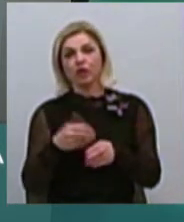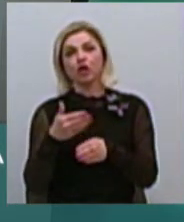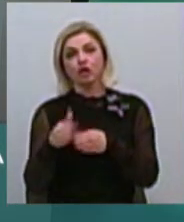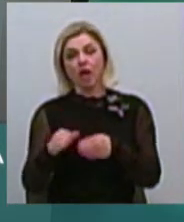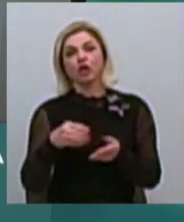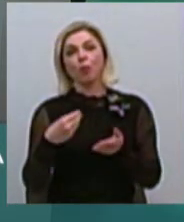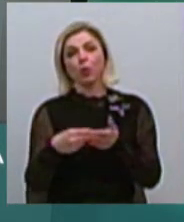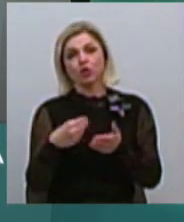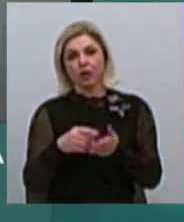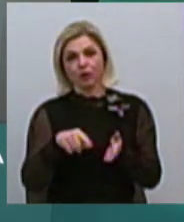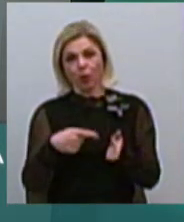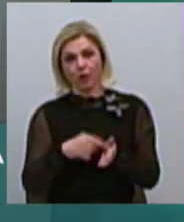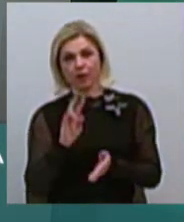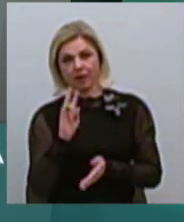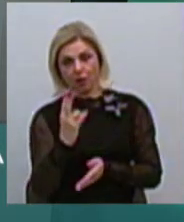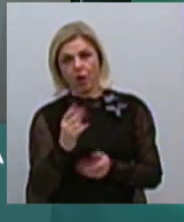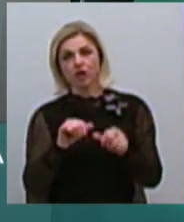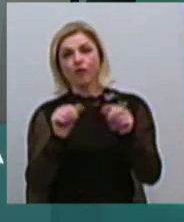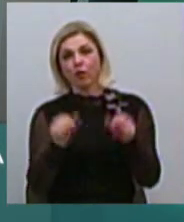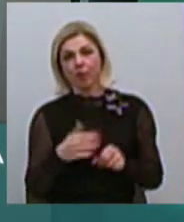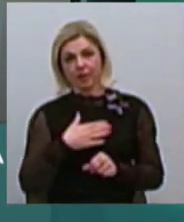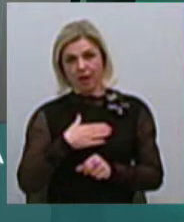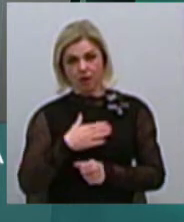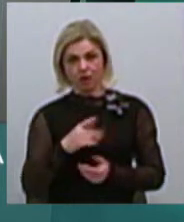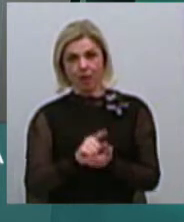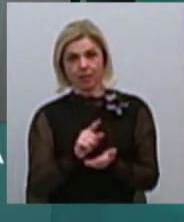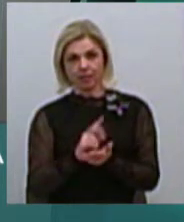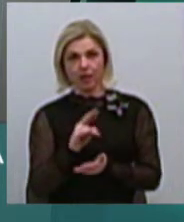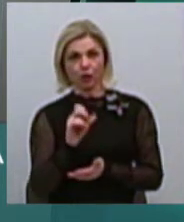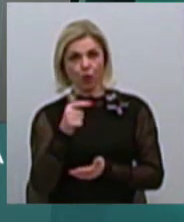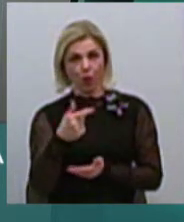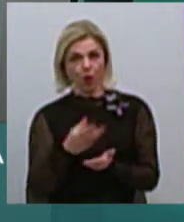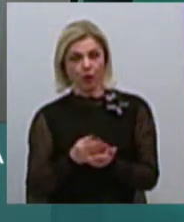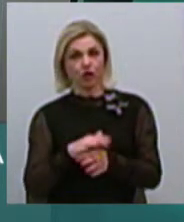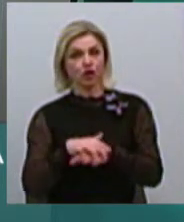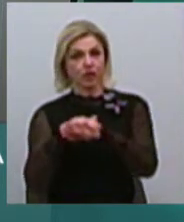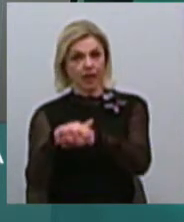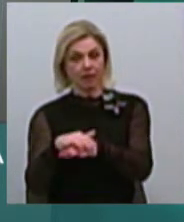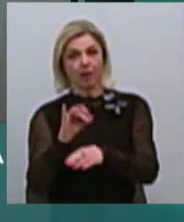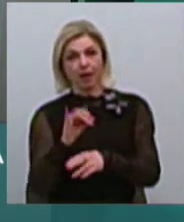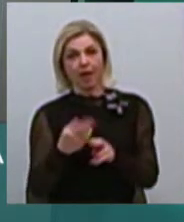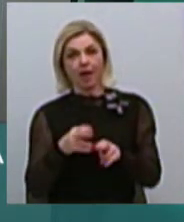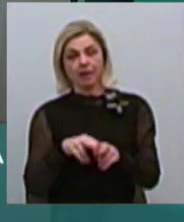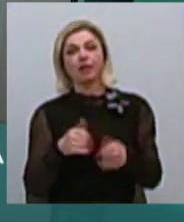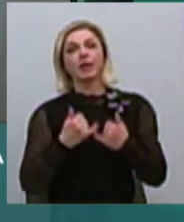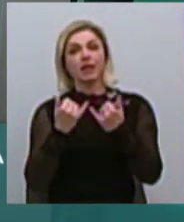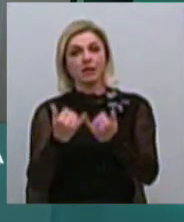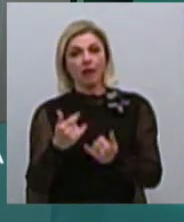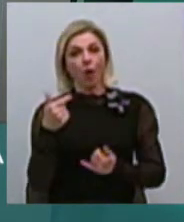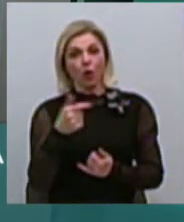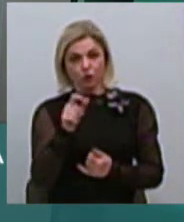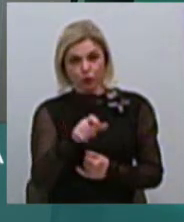це частина бюджета, сформуванного нашими с вами налоговими отчисленнями і предоставленного гаражанам для,